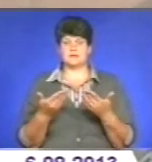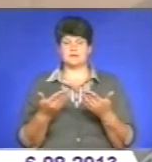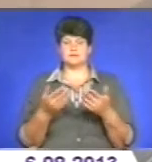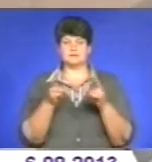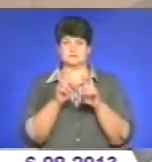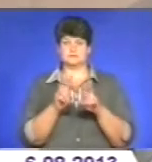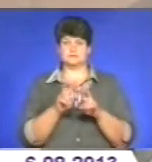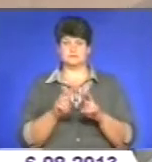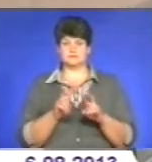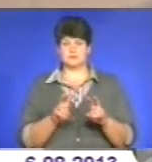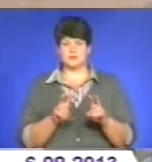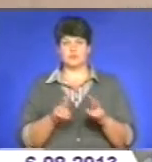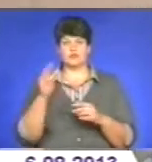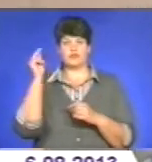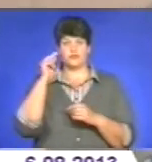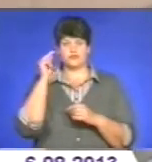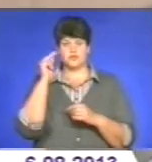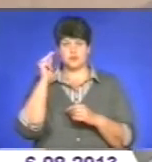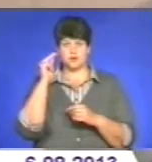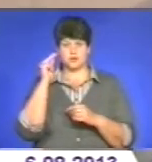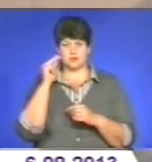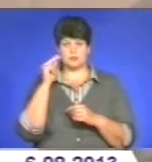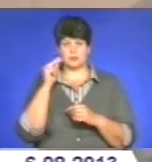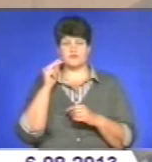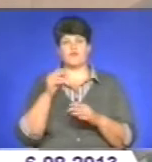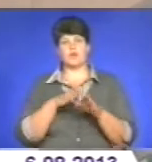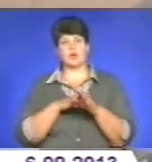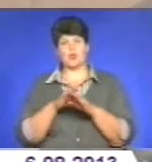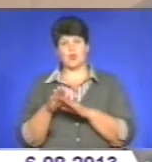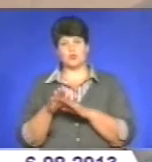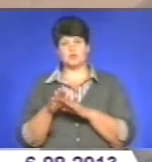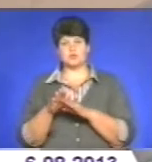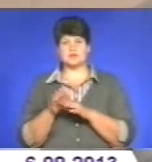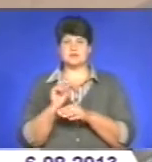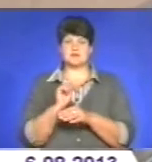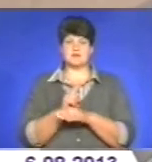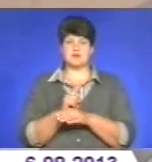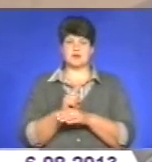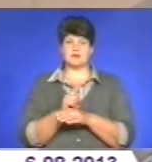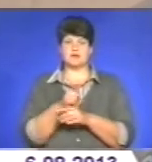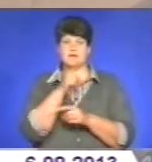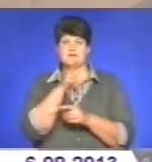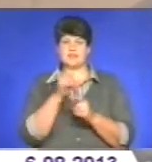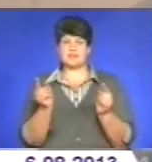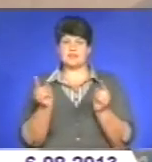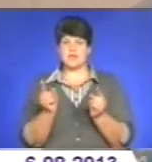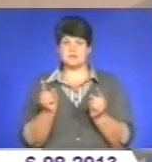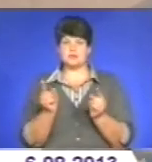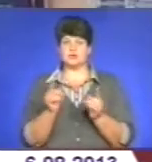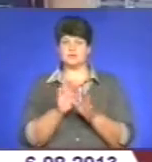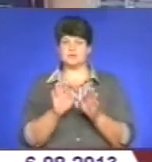аналізують, вивчають, чи виконується завдання по термінам опрацювання.